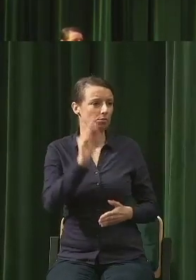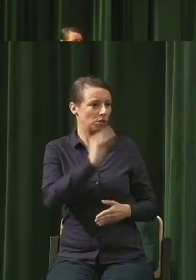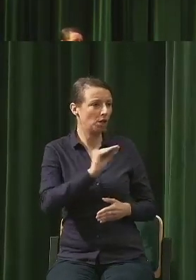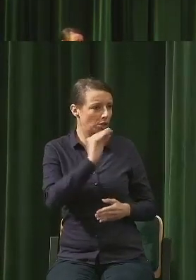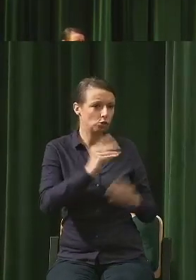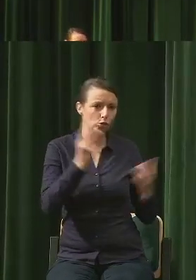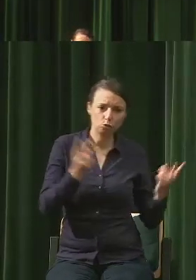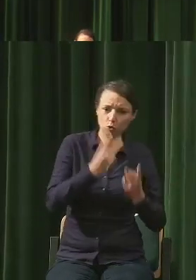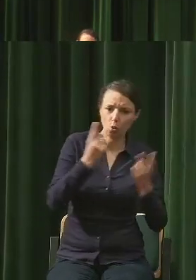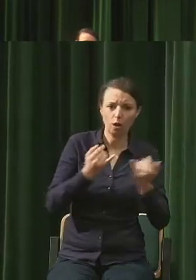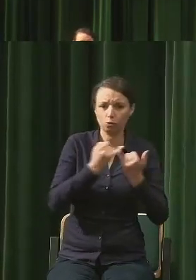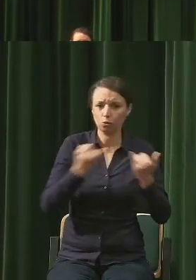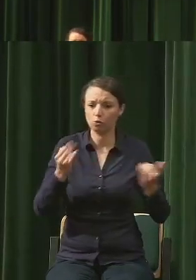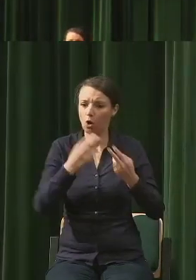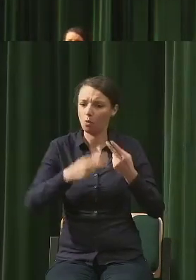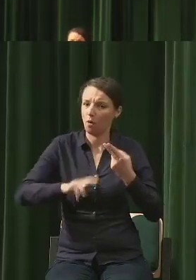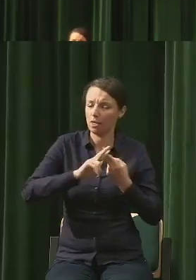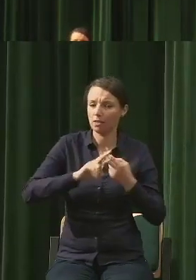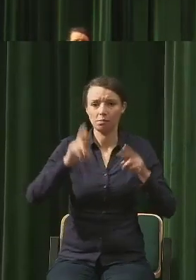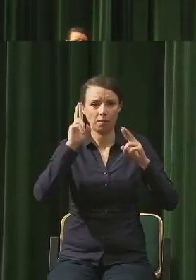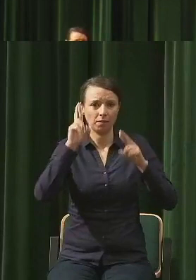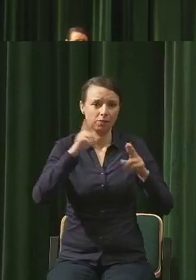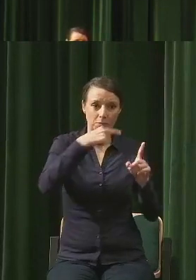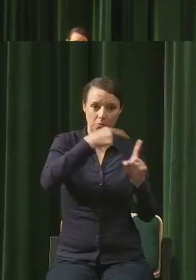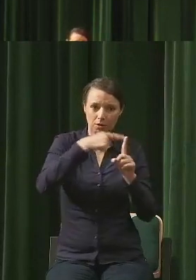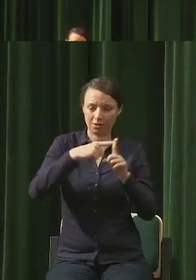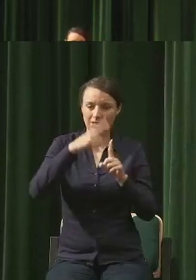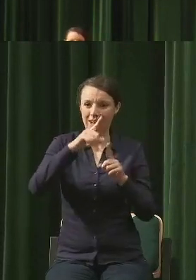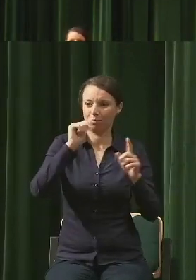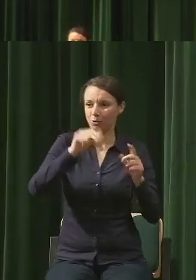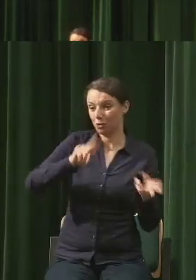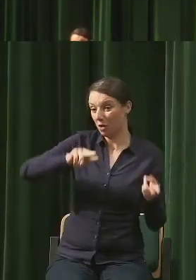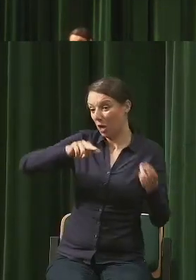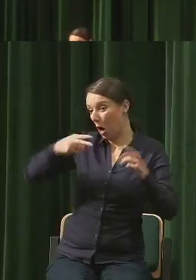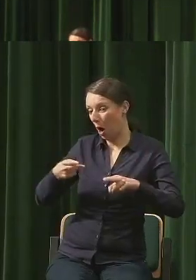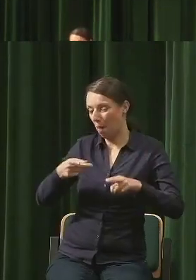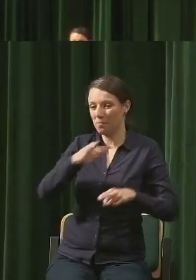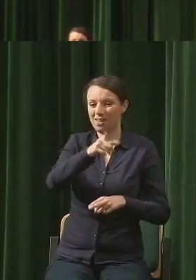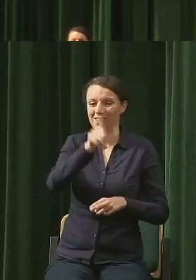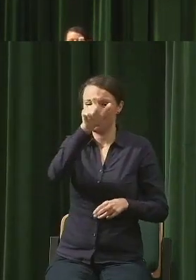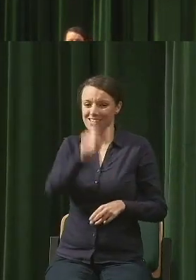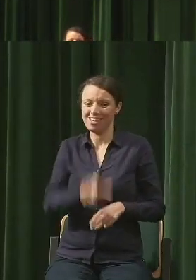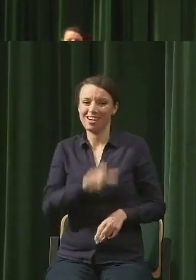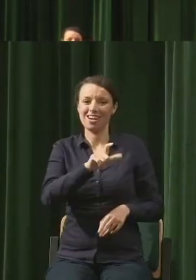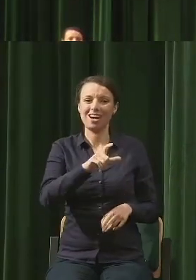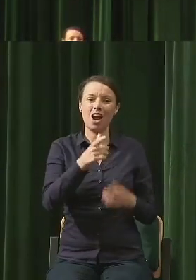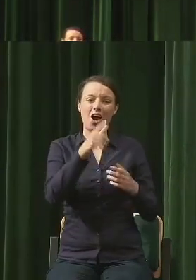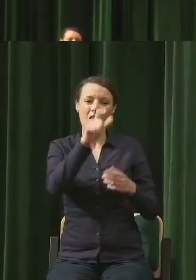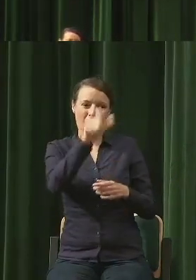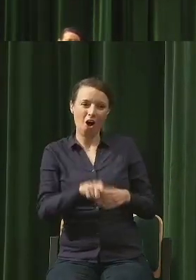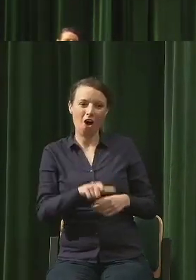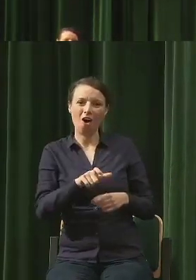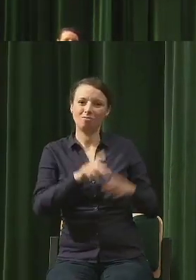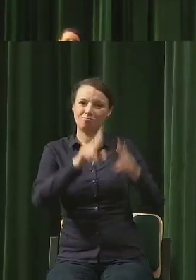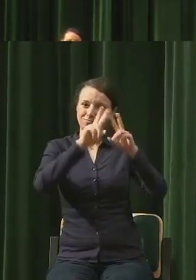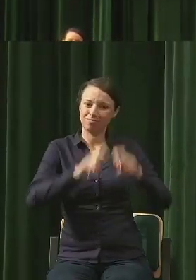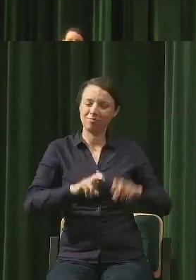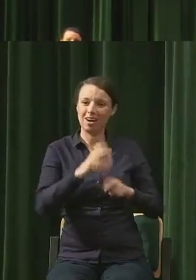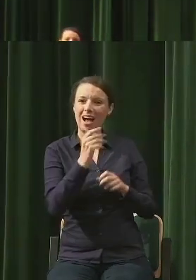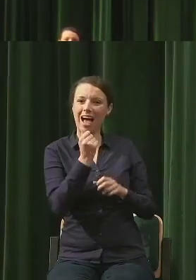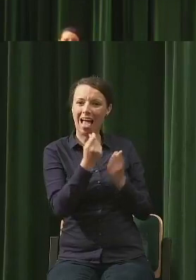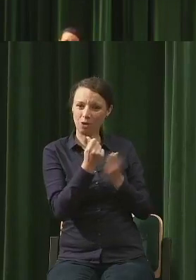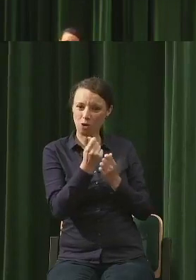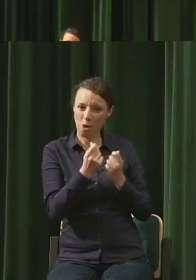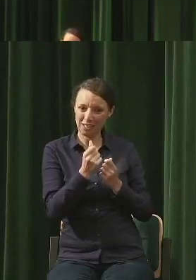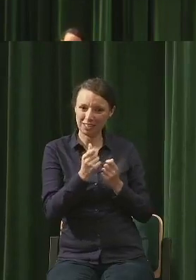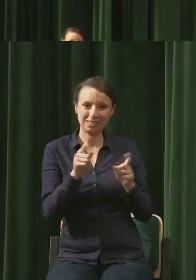chociaż trochę pozytywnych, ale to znowu czas wrócić do ekonomisty, bo tu przywołanie tego złudzenia racjonalności człowieka, który chyba jest też